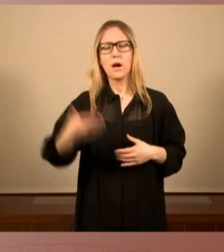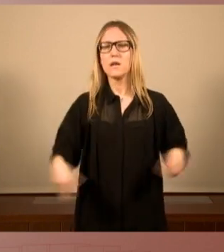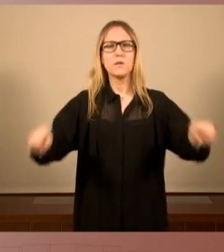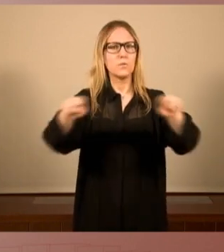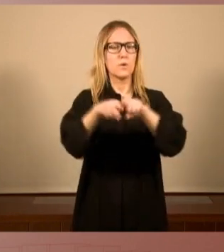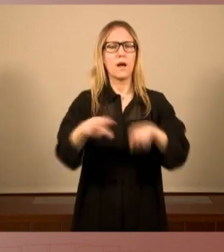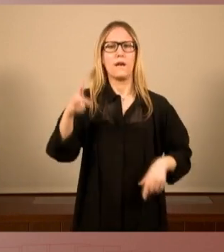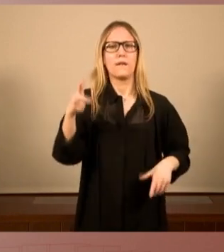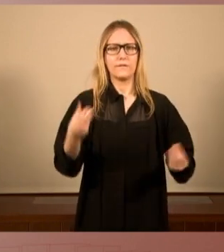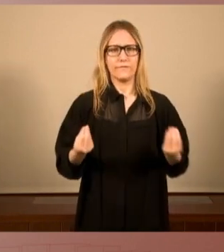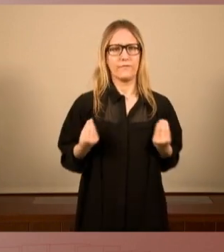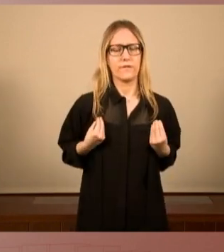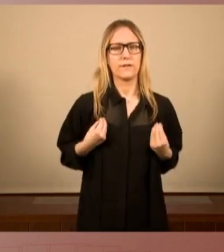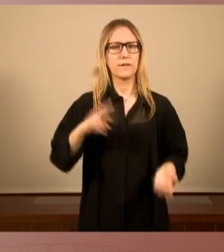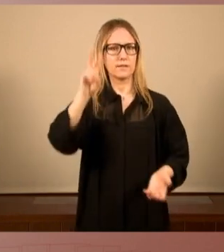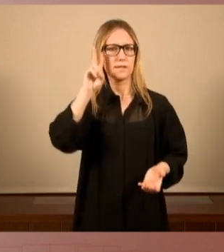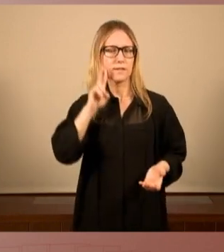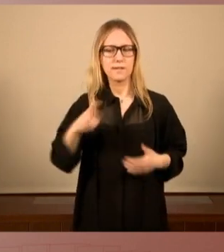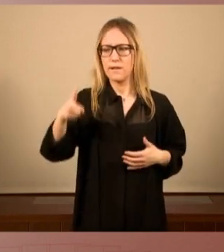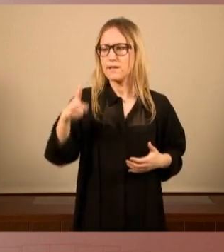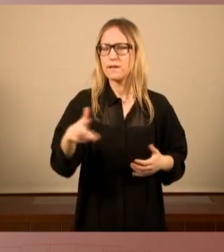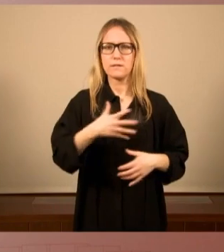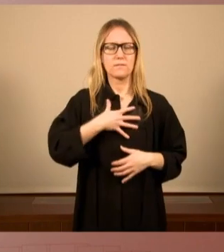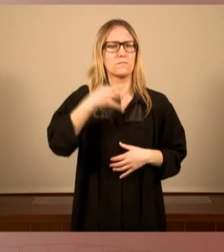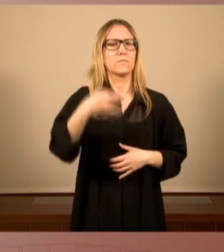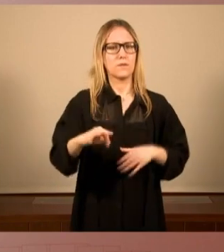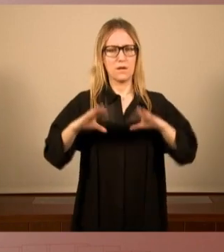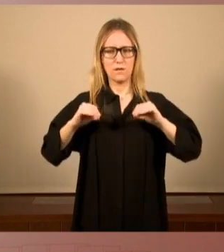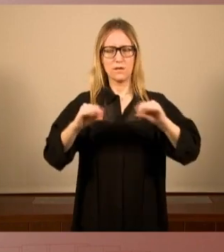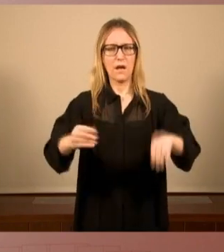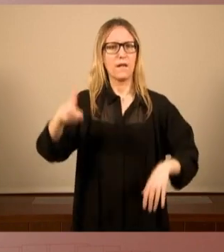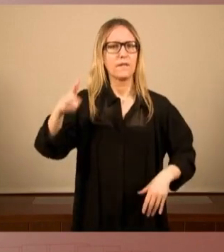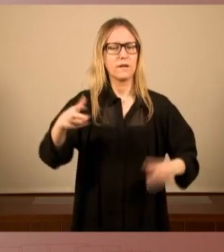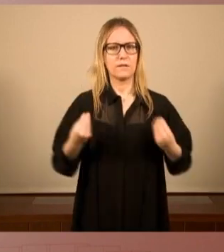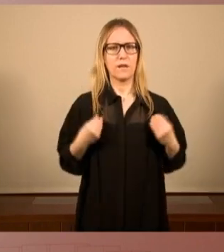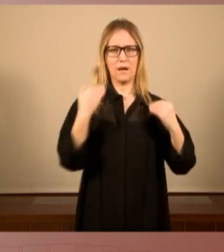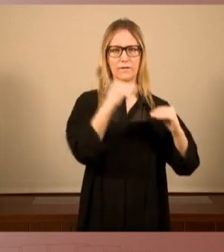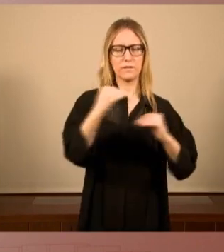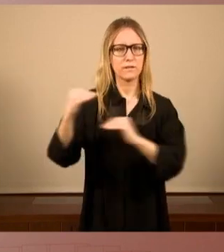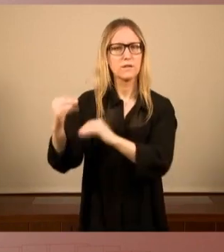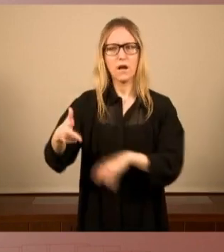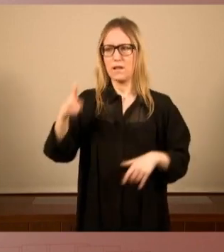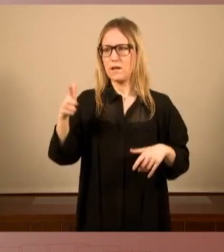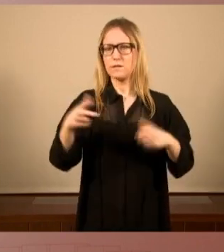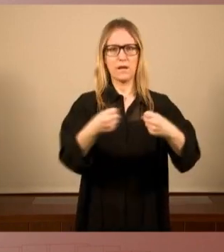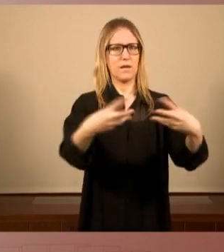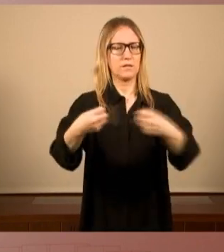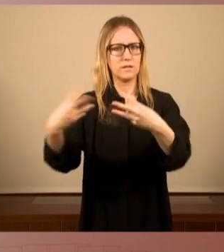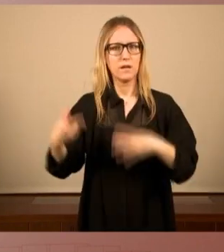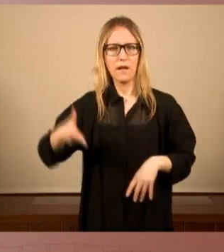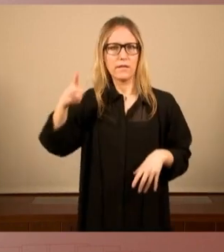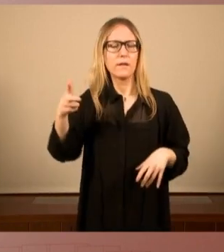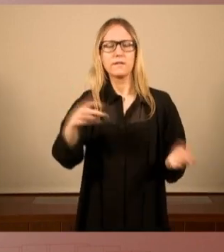a una vida digna com els drets a poder exercir el dret a l'habitatge el dret a l'energia el dret a protestar